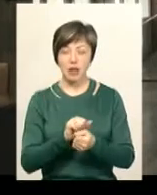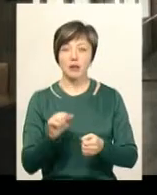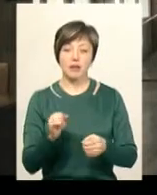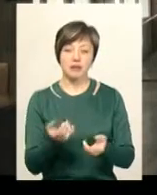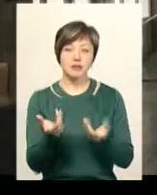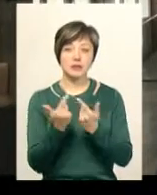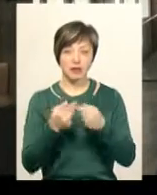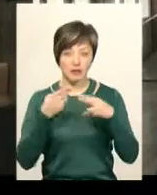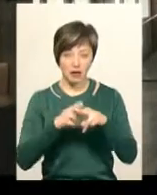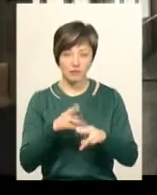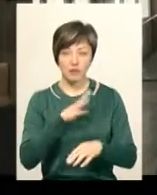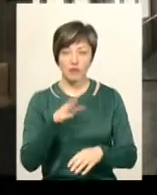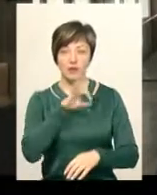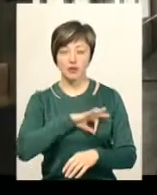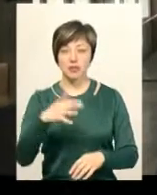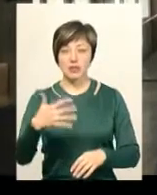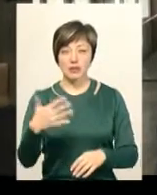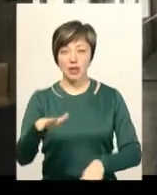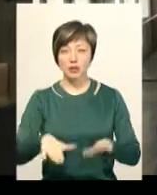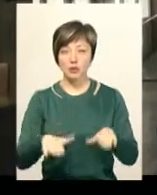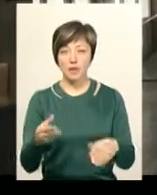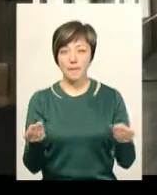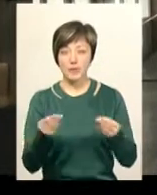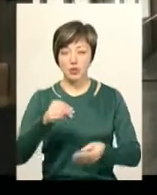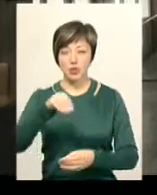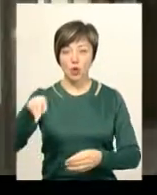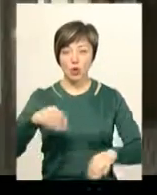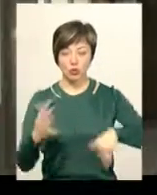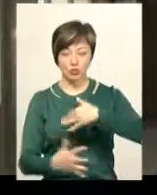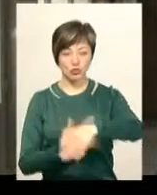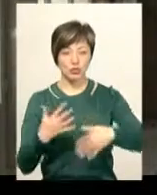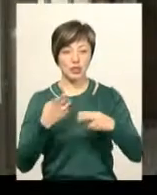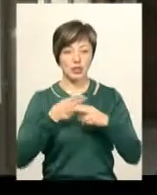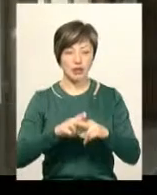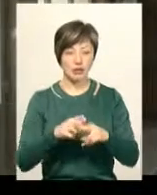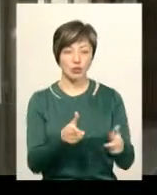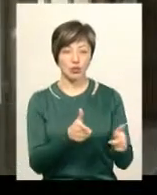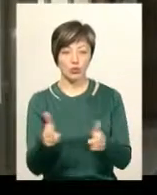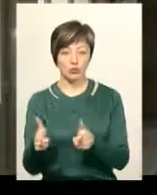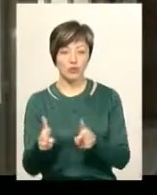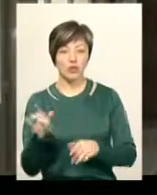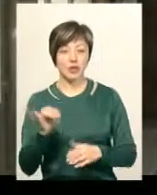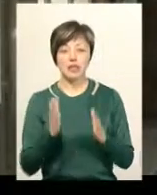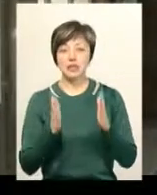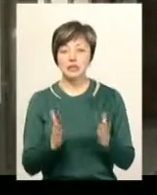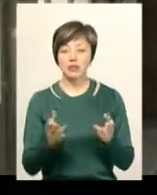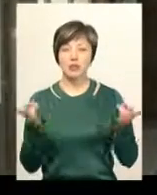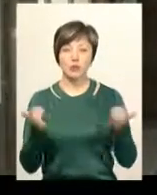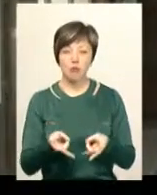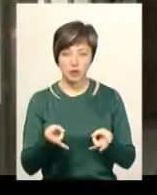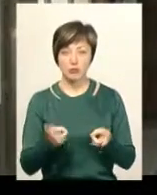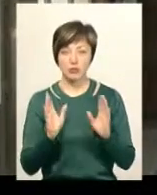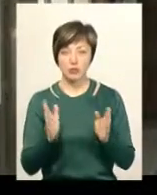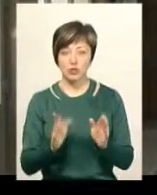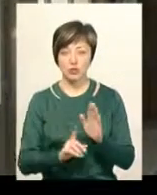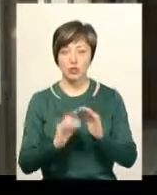одиниць техніки, було використано 50 тонн піщано-соляної суміші. Техніка на поготові і як тільки за необхідність буде